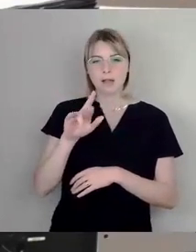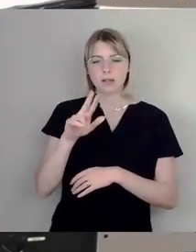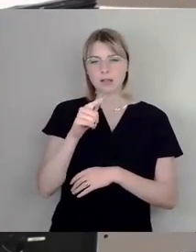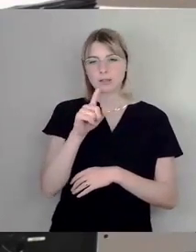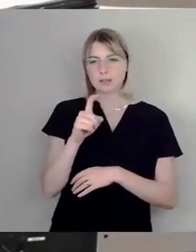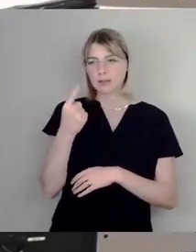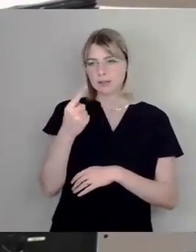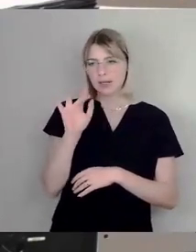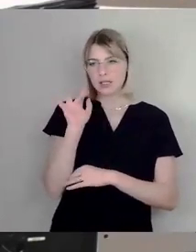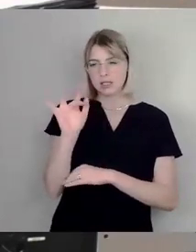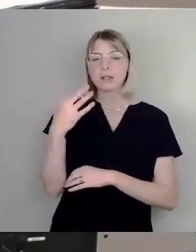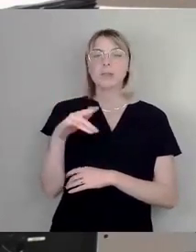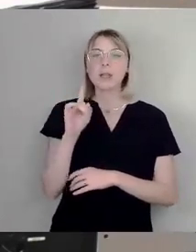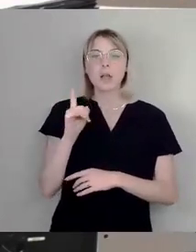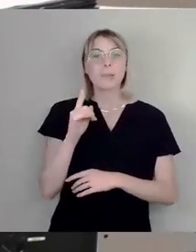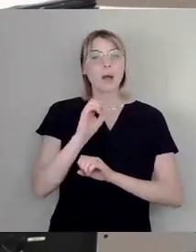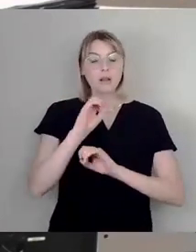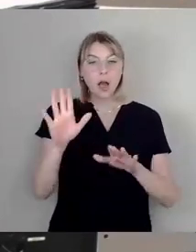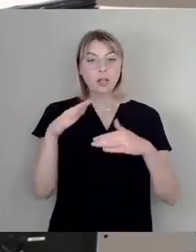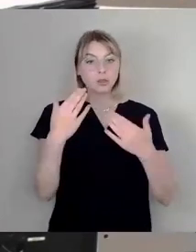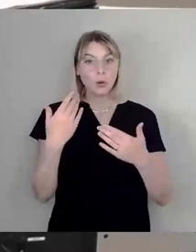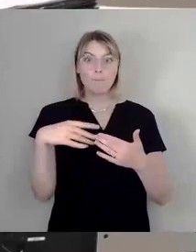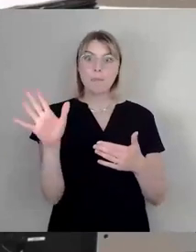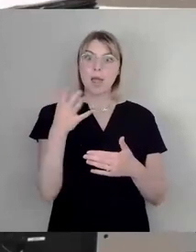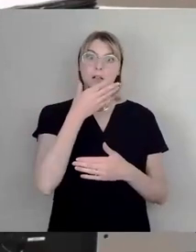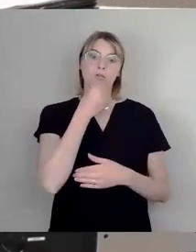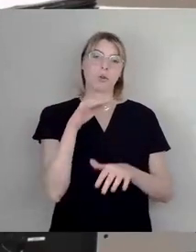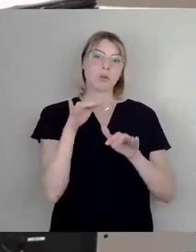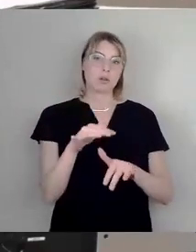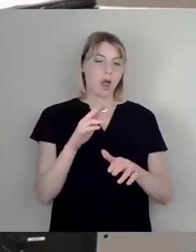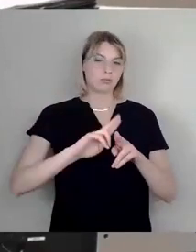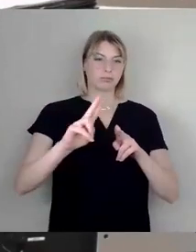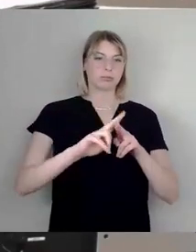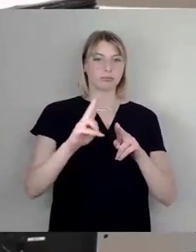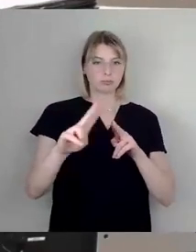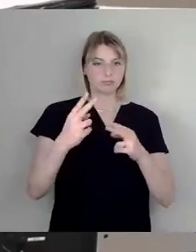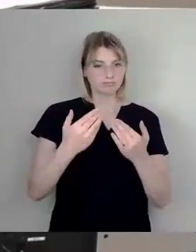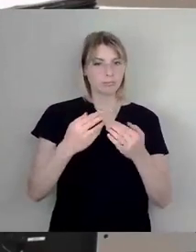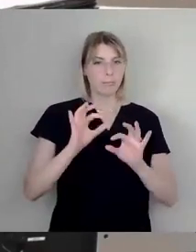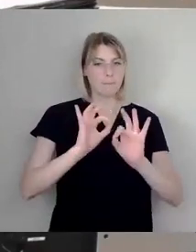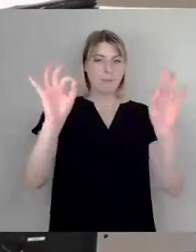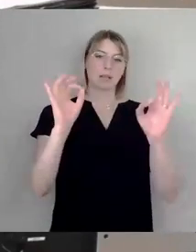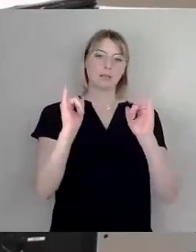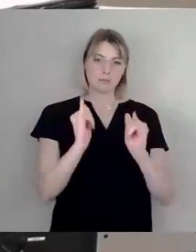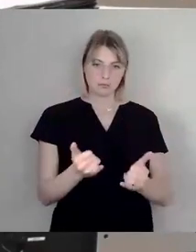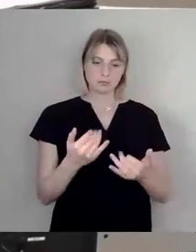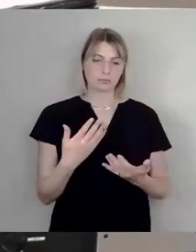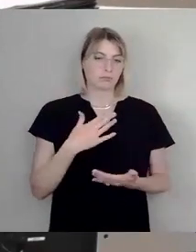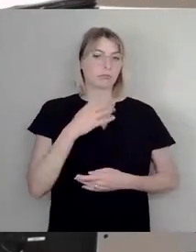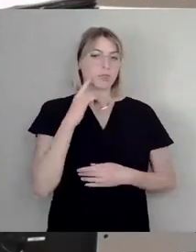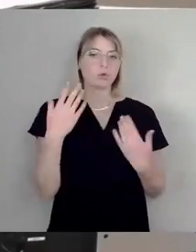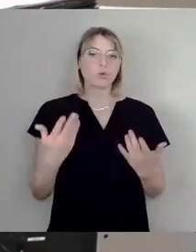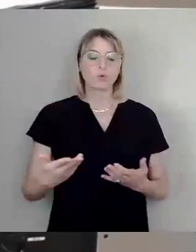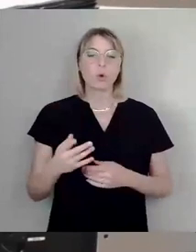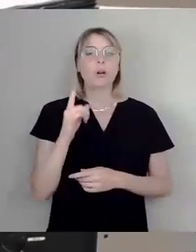auch sagen, es ist eine deutliche Aufwertung des Bereiches dort. Und man muss natürlich auch berücksichtigen, dass es dort